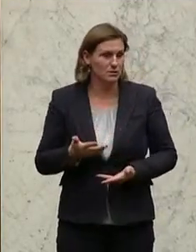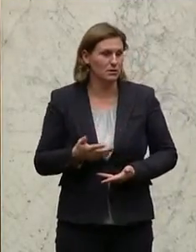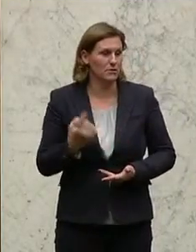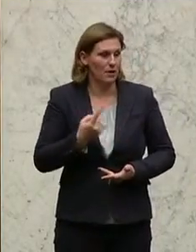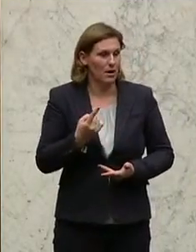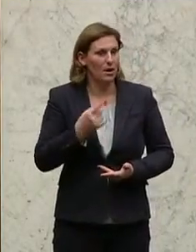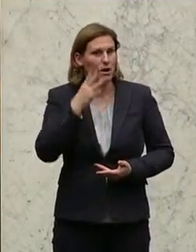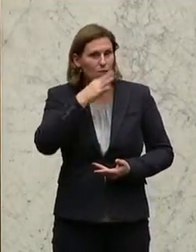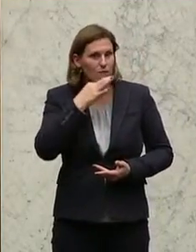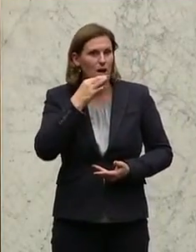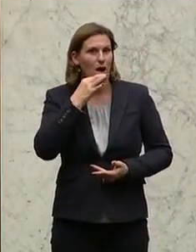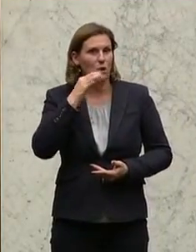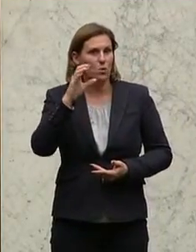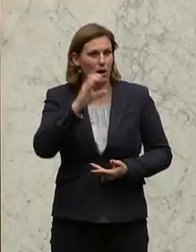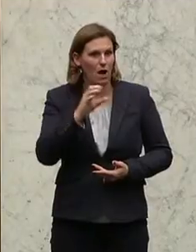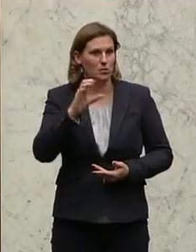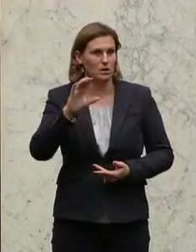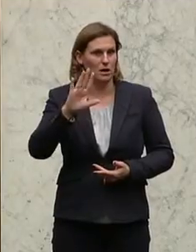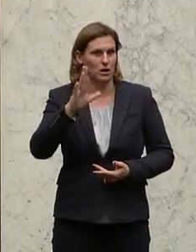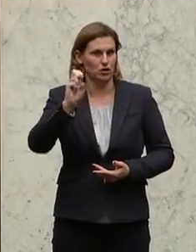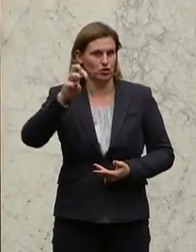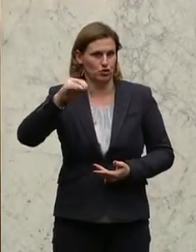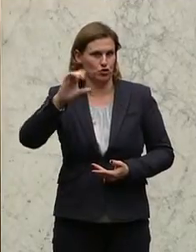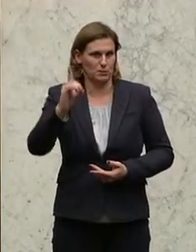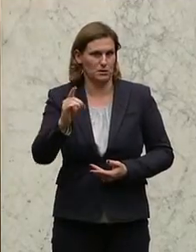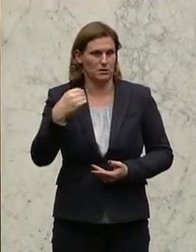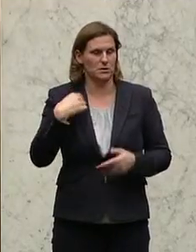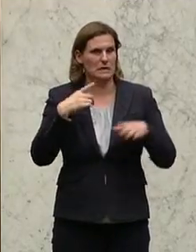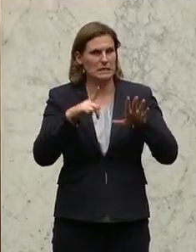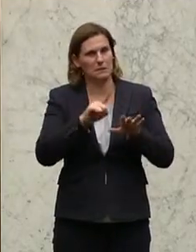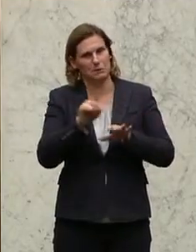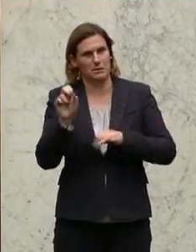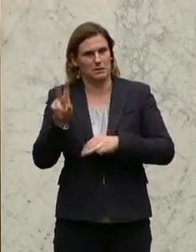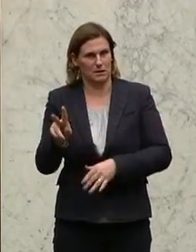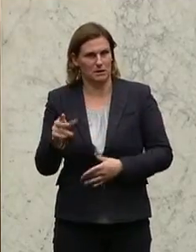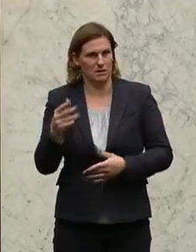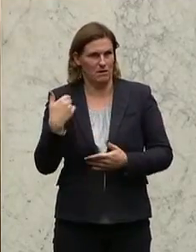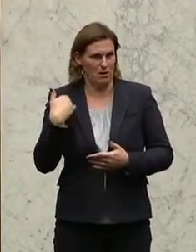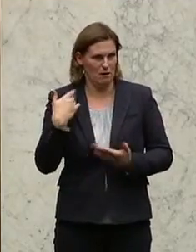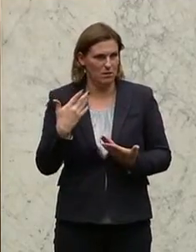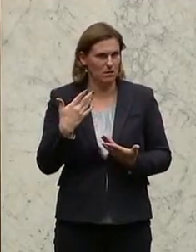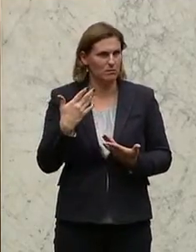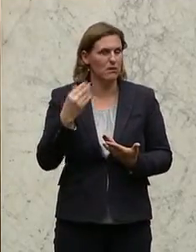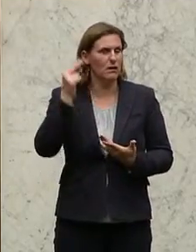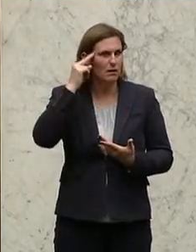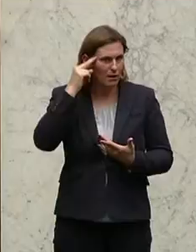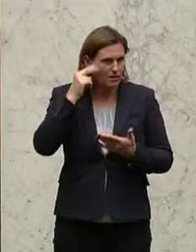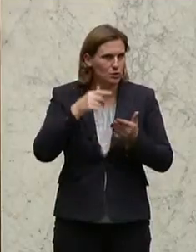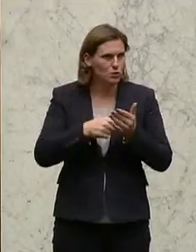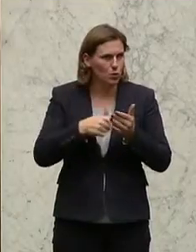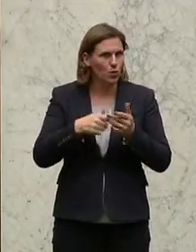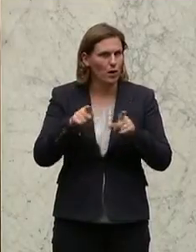Die Frau Claudia Schmid von 2007 bis 2013. Die Frau Claudia Schmid kennen wir ja auch noch aus der